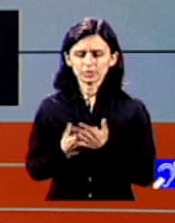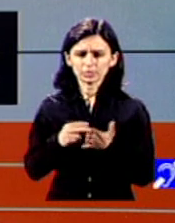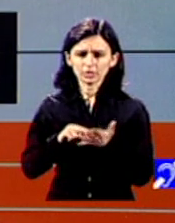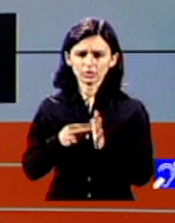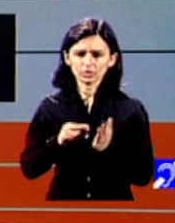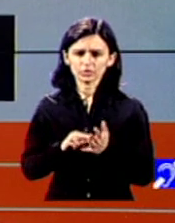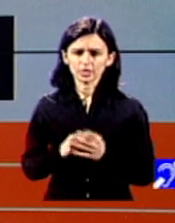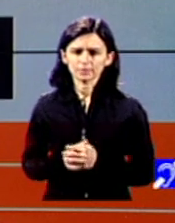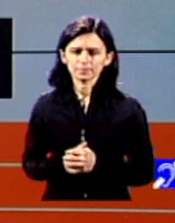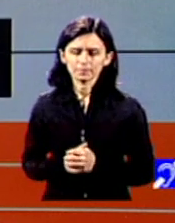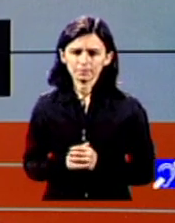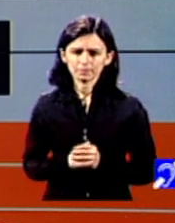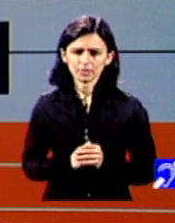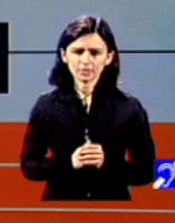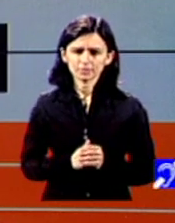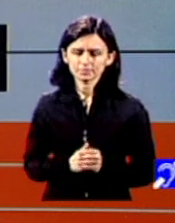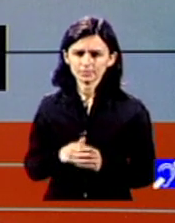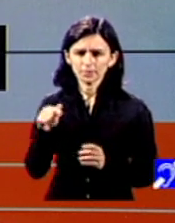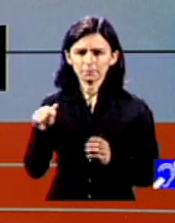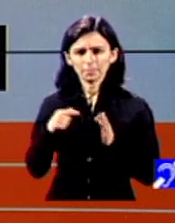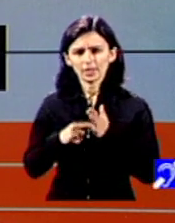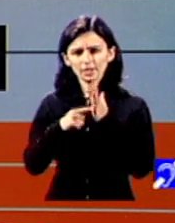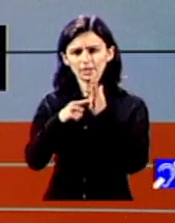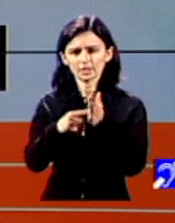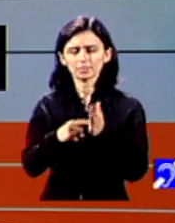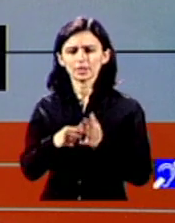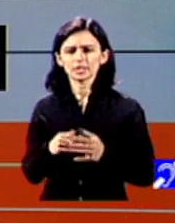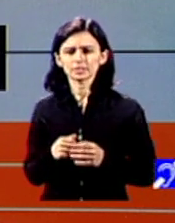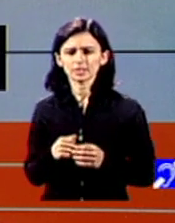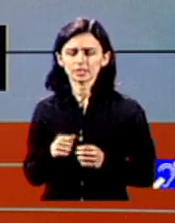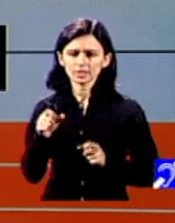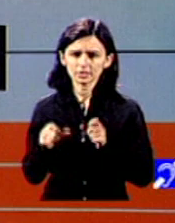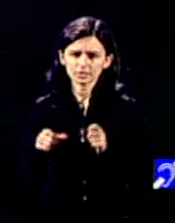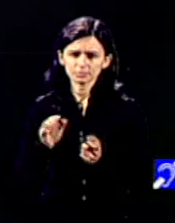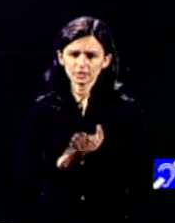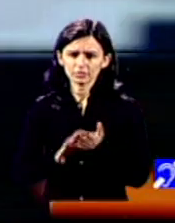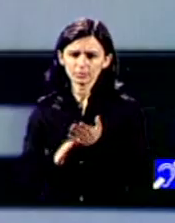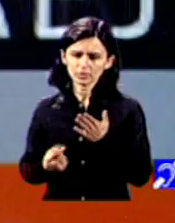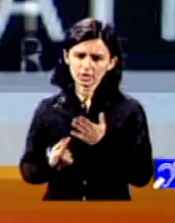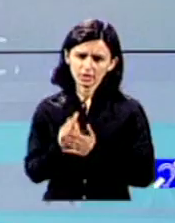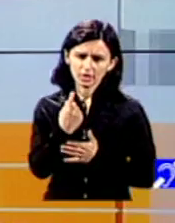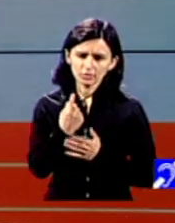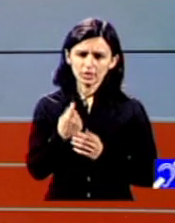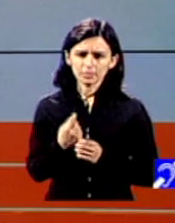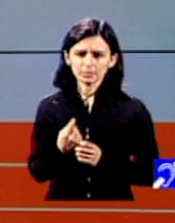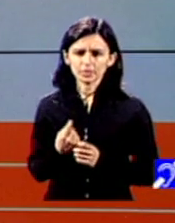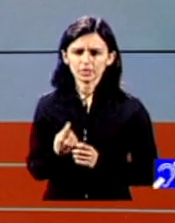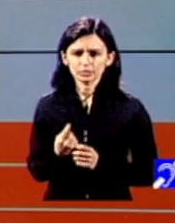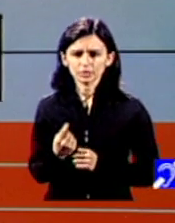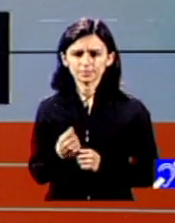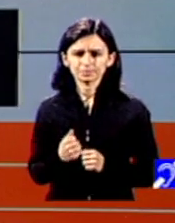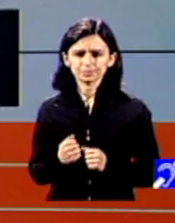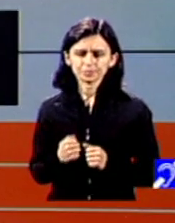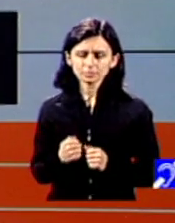dată și asta chiar e ultima idee pe care o dezbatem astăzi despre faptul că au apărut până la urmă și acolo